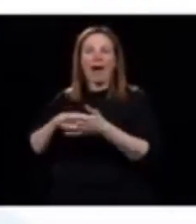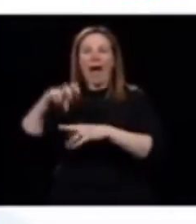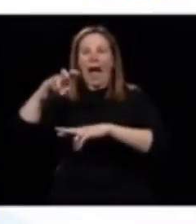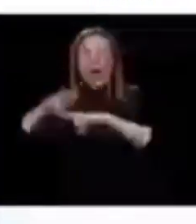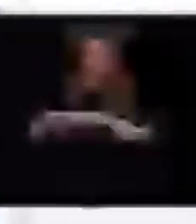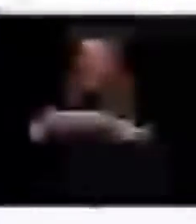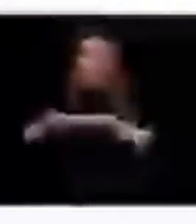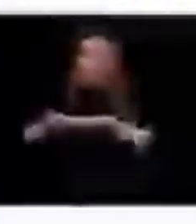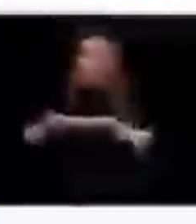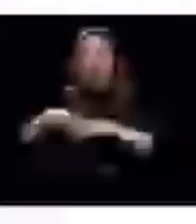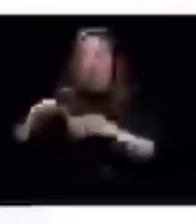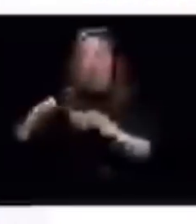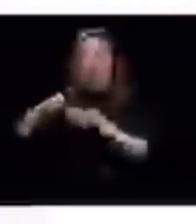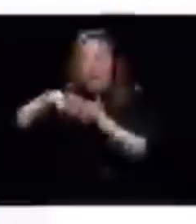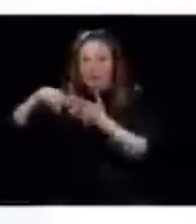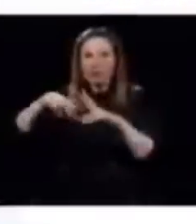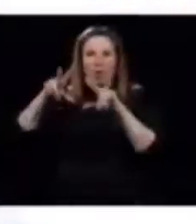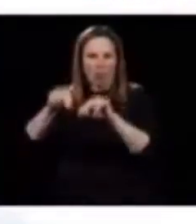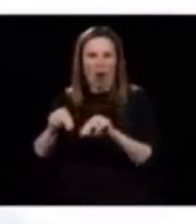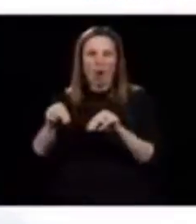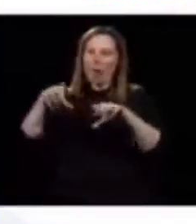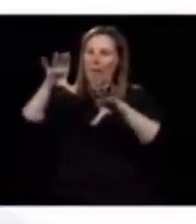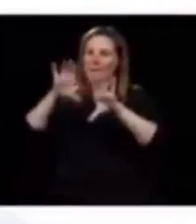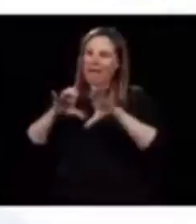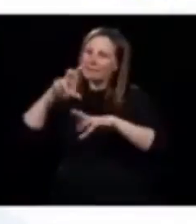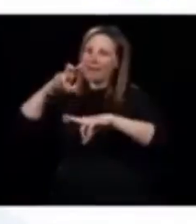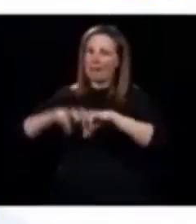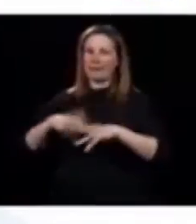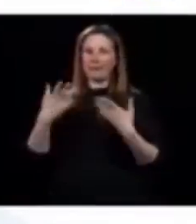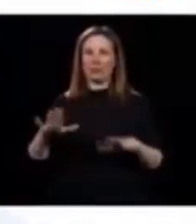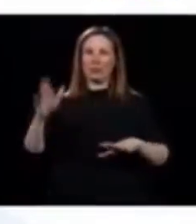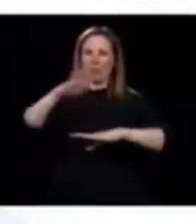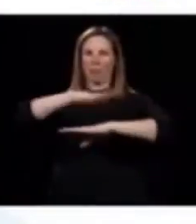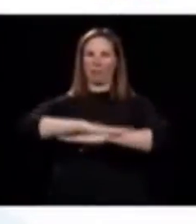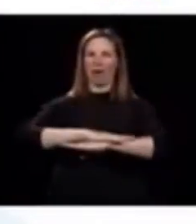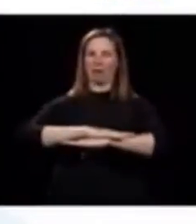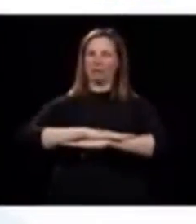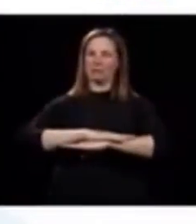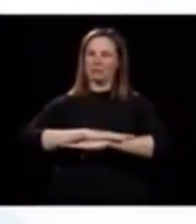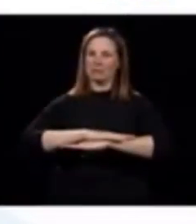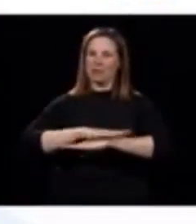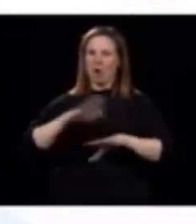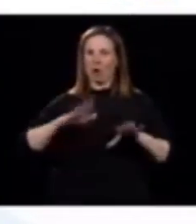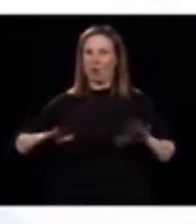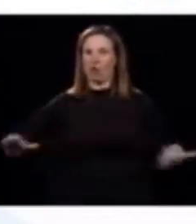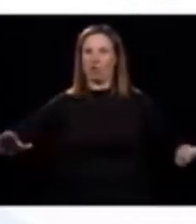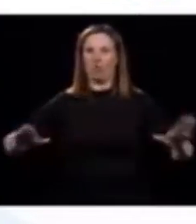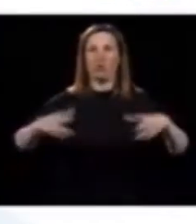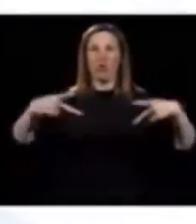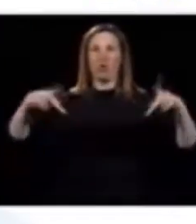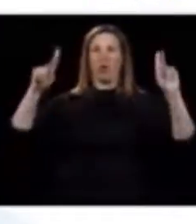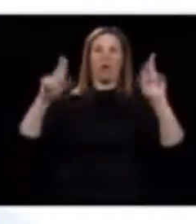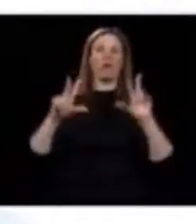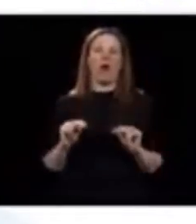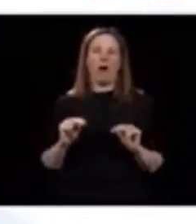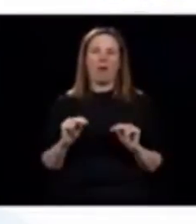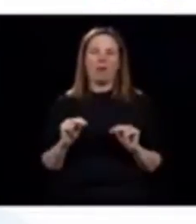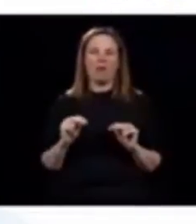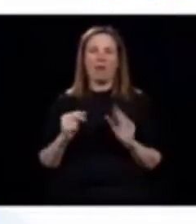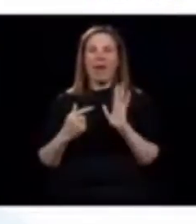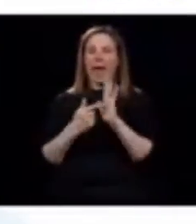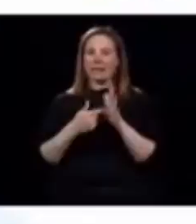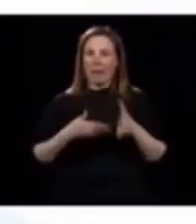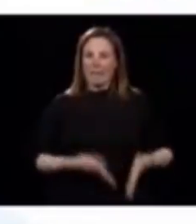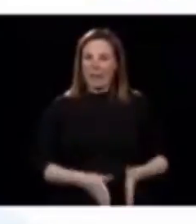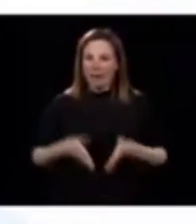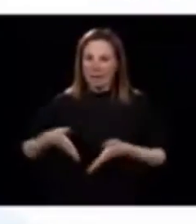pas. On s'assoit avec nos fesses, puis on essaie de garder nos mains, là, sans nécessairement toucher. Fait que là, le patalon, mettons qu'il